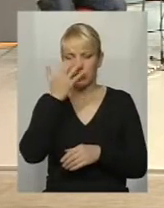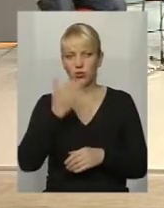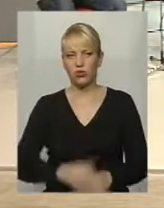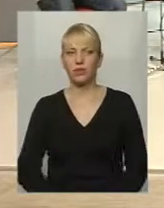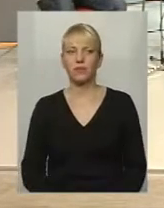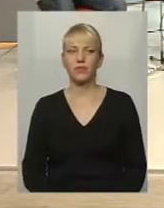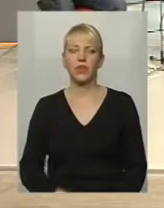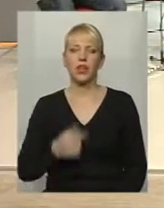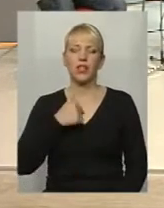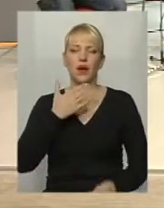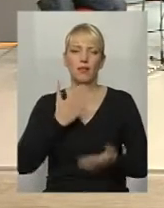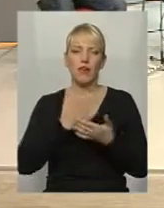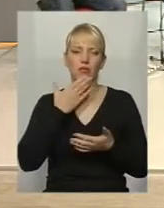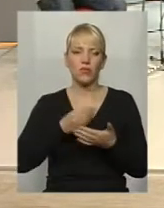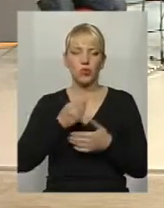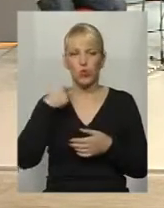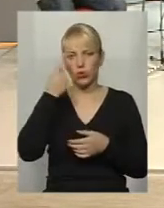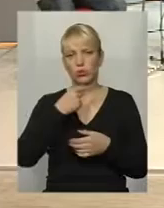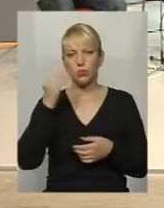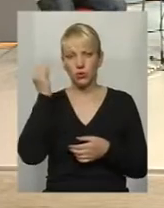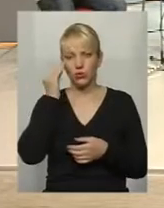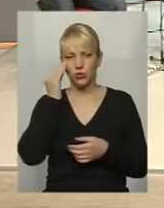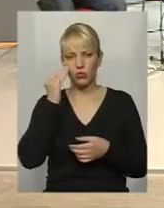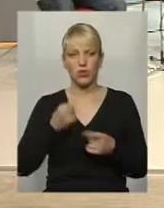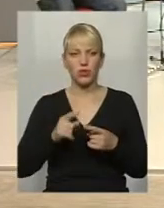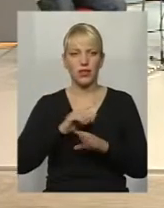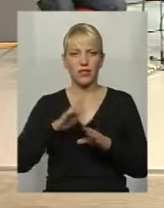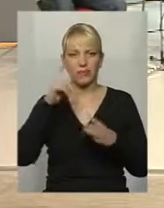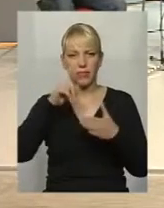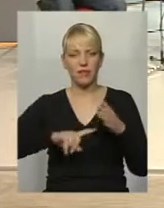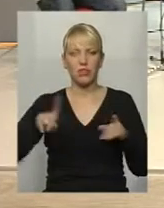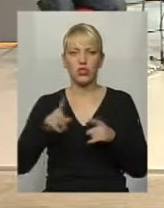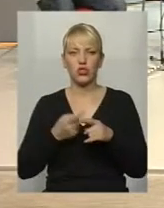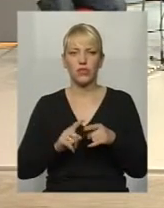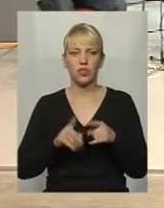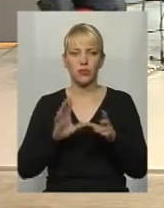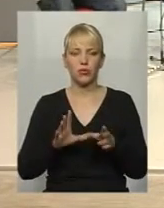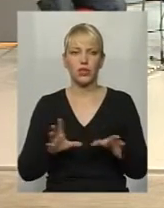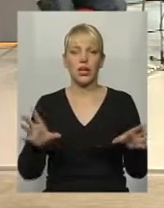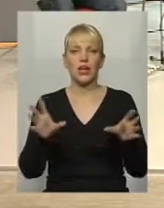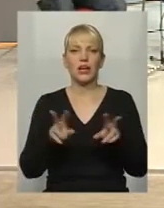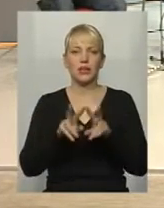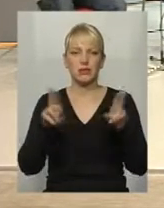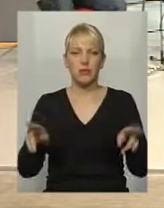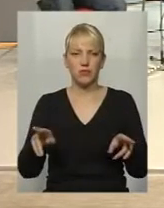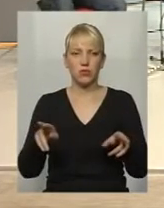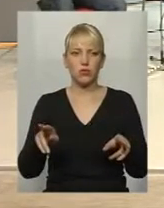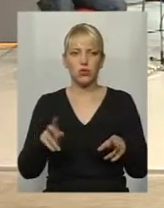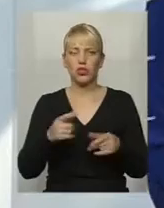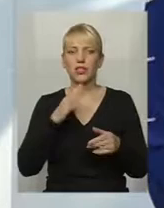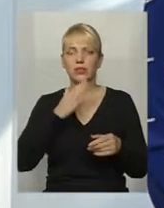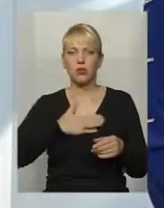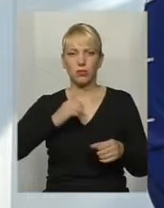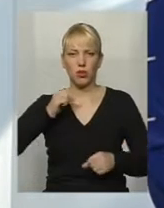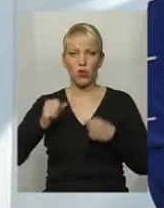Я маю свою особисту на цей погляд думку. Я не впевнена, що вона буде співзвучена з моїми